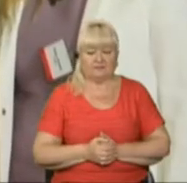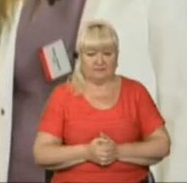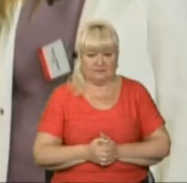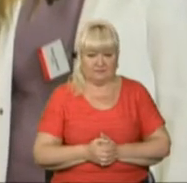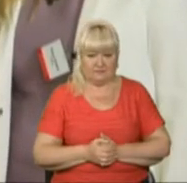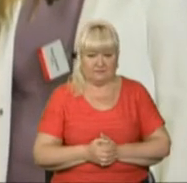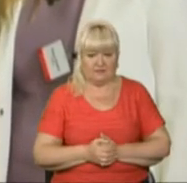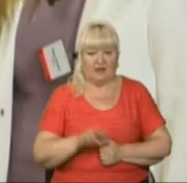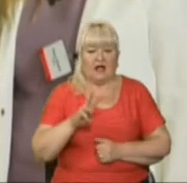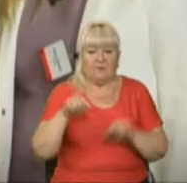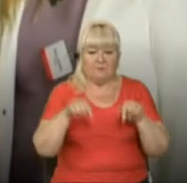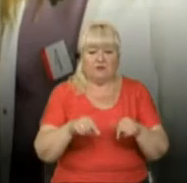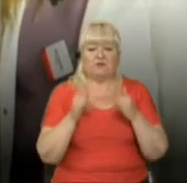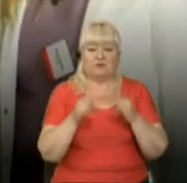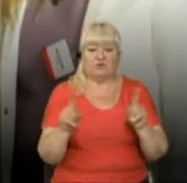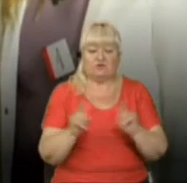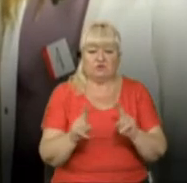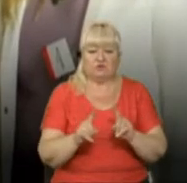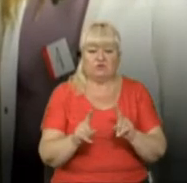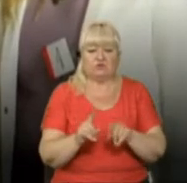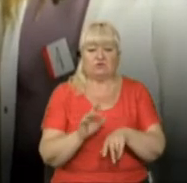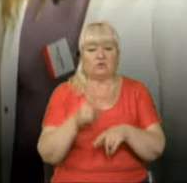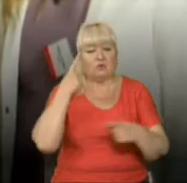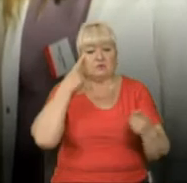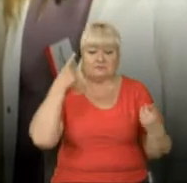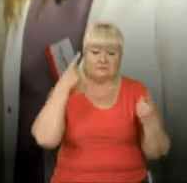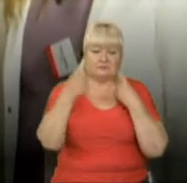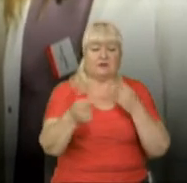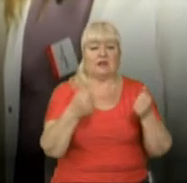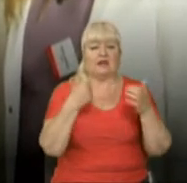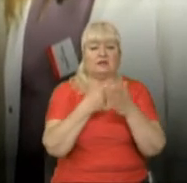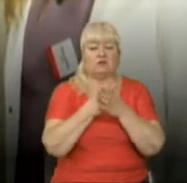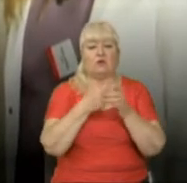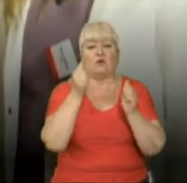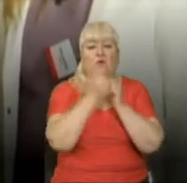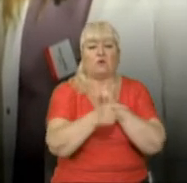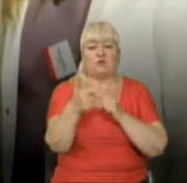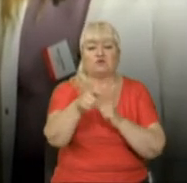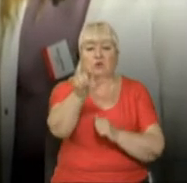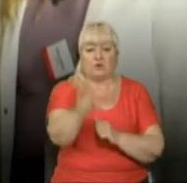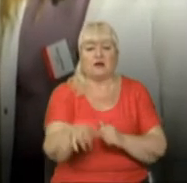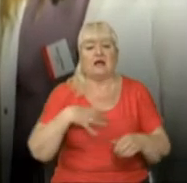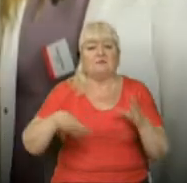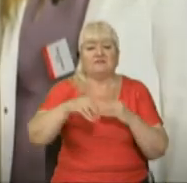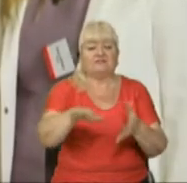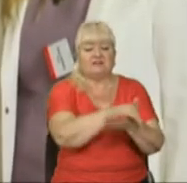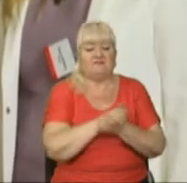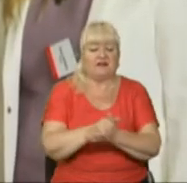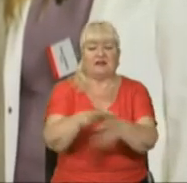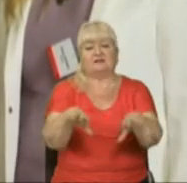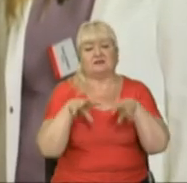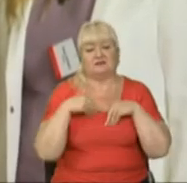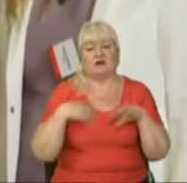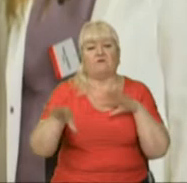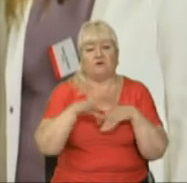Ми тут для того, щоб надіслати дуже чіткий сигнал для кожного громадянина. Ми всі в альянсі з вами. І ми так само, як і ви,